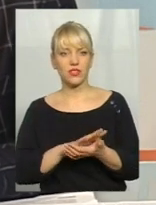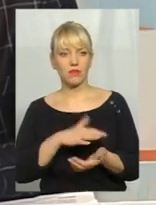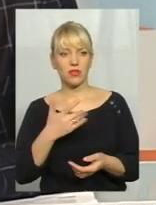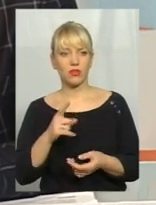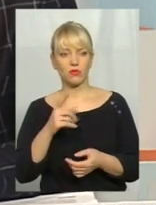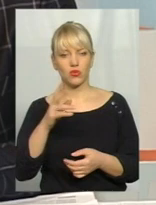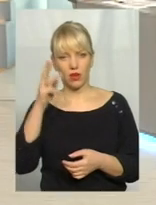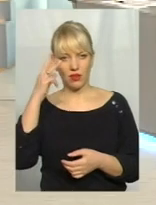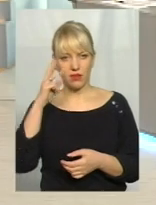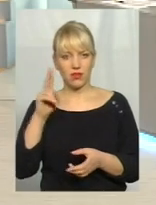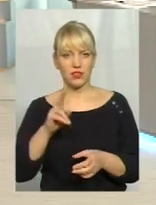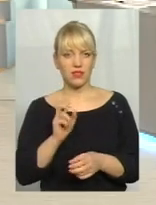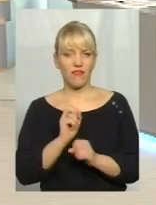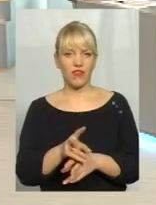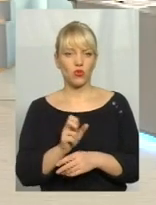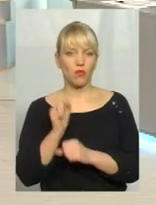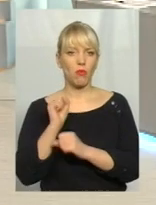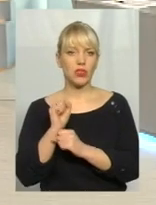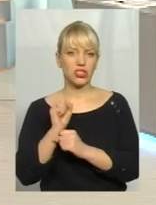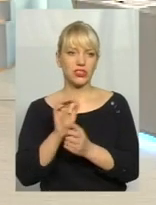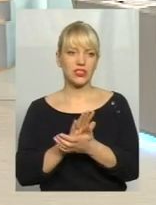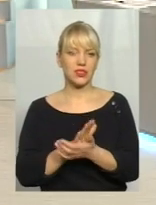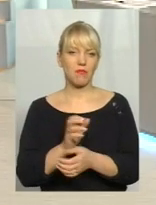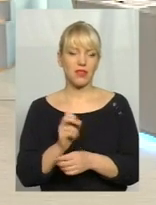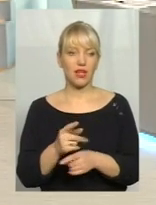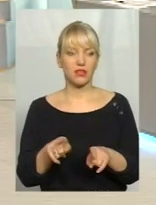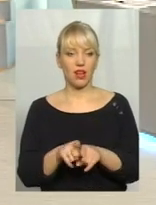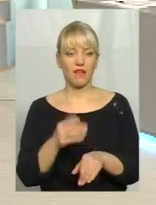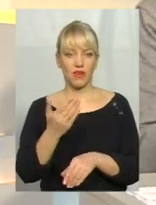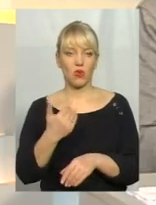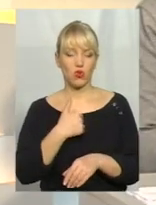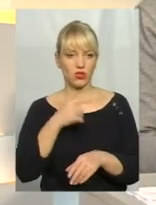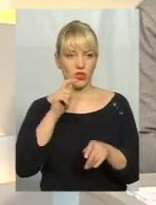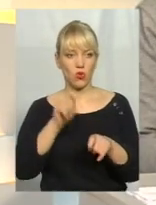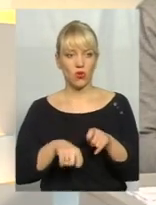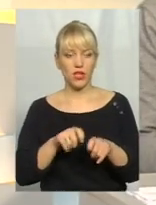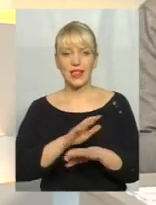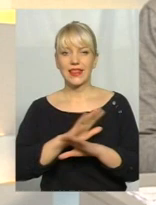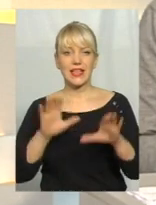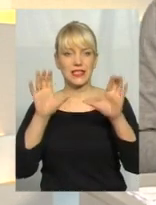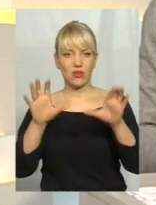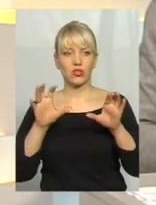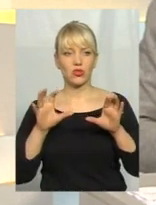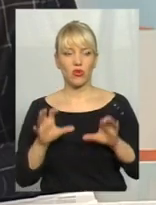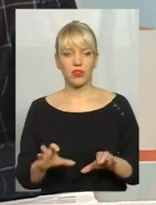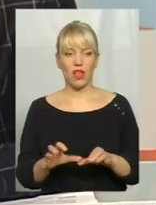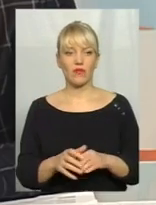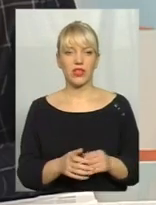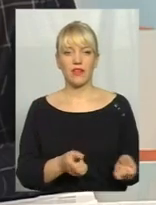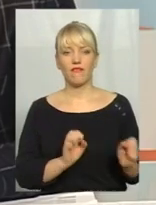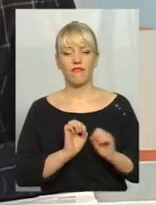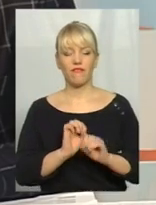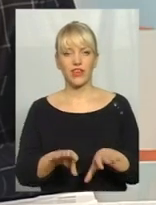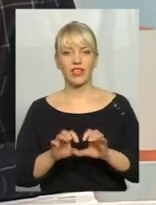дядя і викинув те сміття, за яке він мав заплатити. Тобто спосіб ви хочете контролювати. Несанкціонований, Несанкціонований. Оце... Я